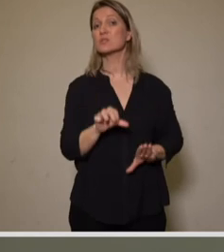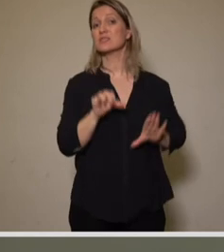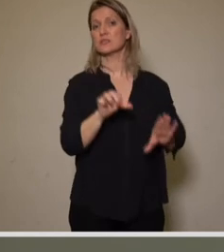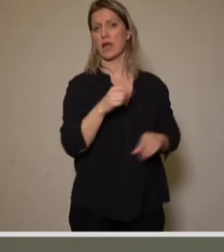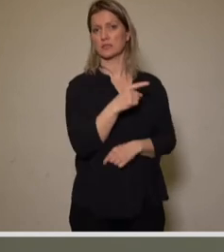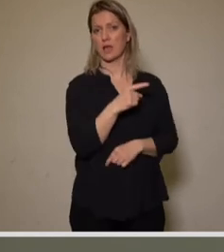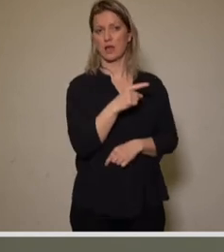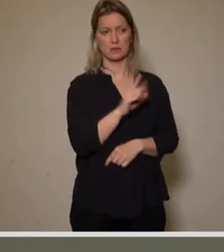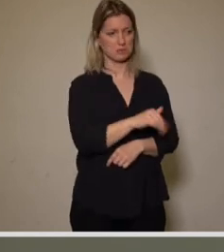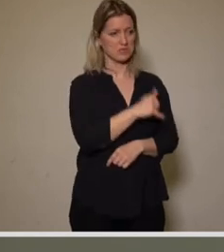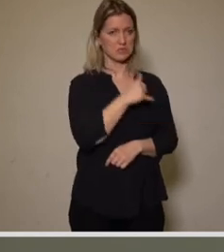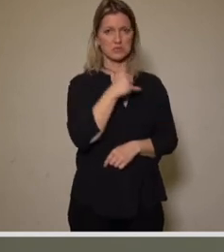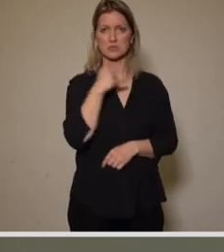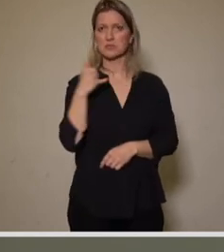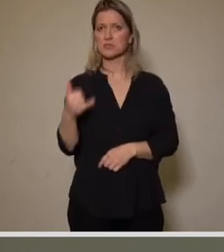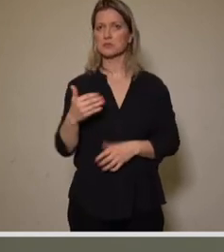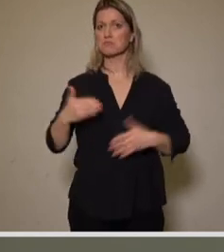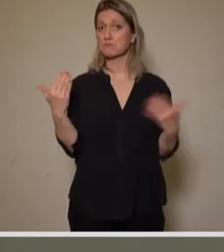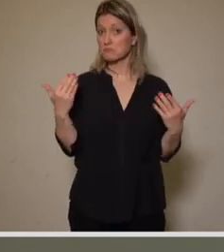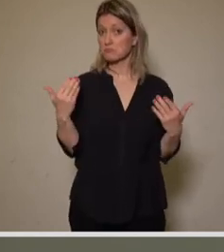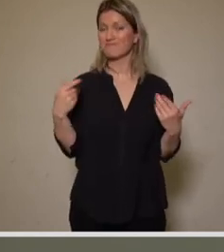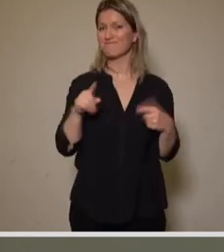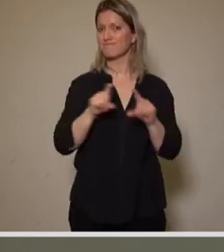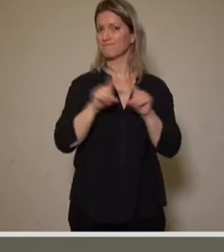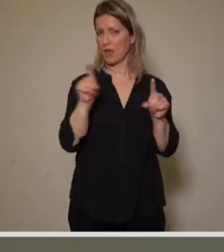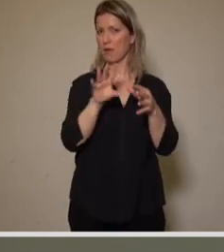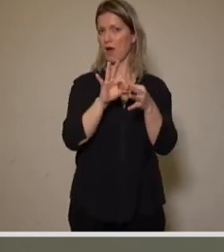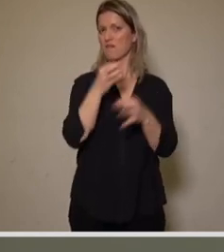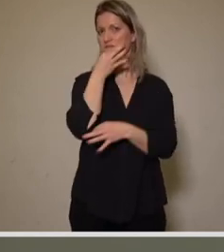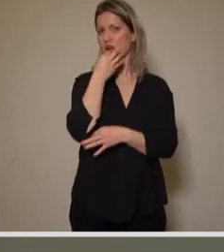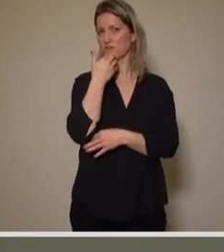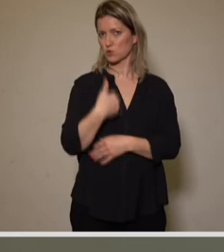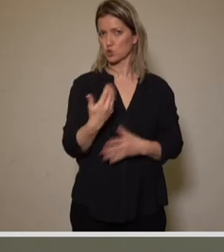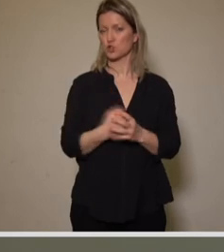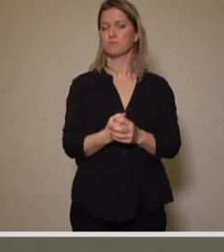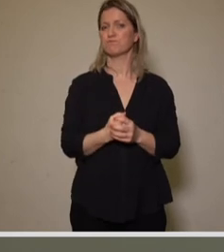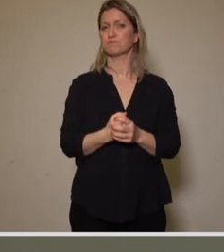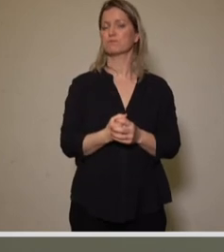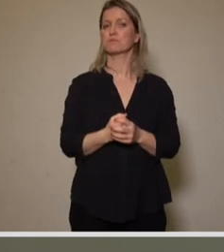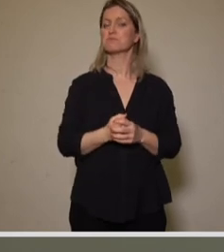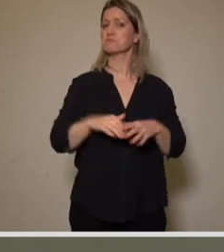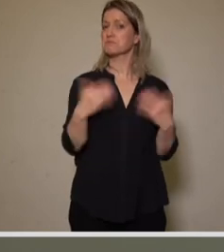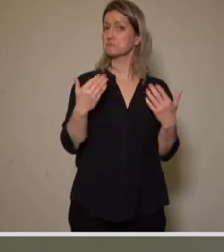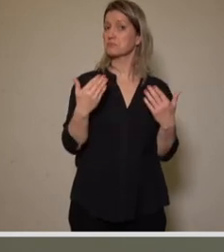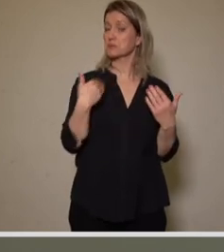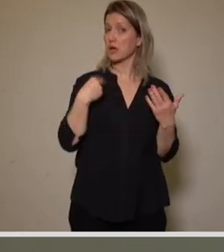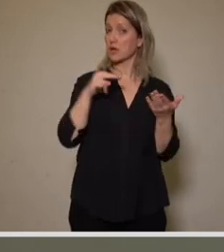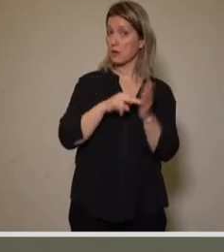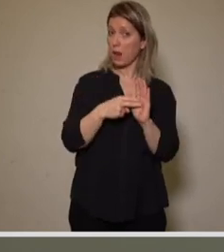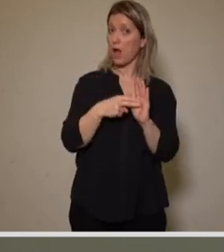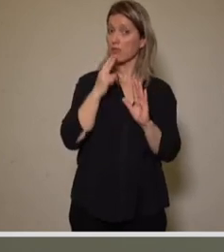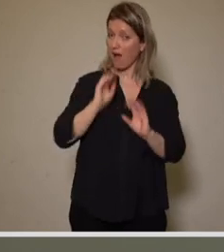Und jetzt kommen hierzu, zu diesem Themenkomplex, meine Fragen. stelle sie am Blog. Für wann ist die Veröffentlichung einer